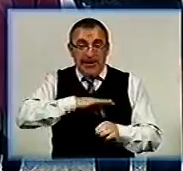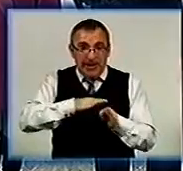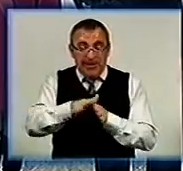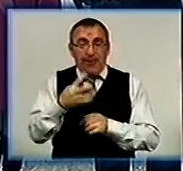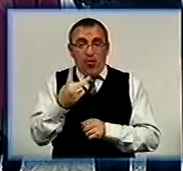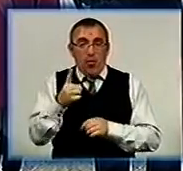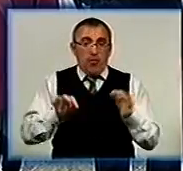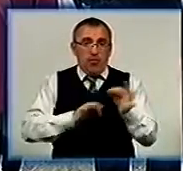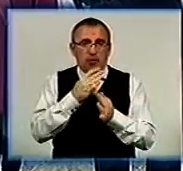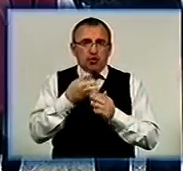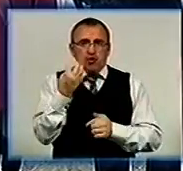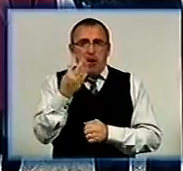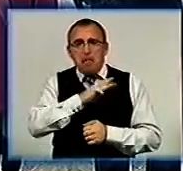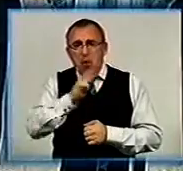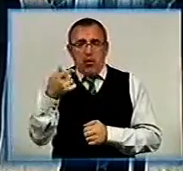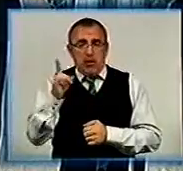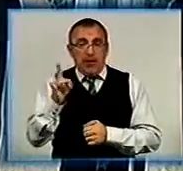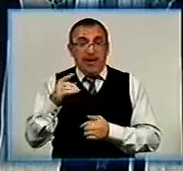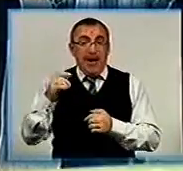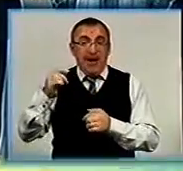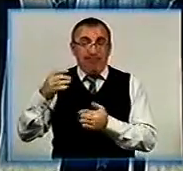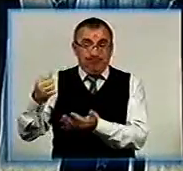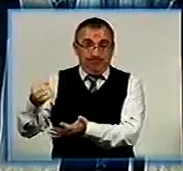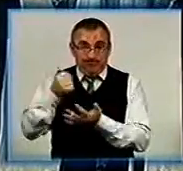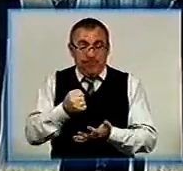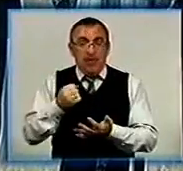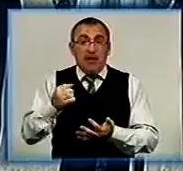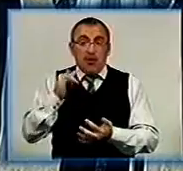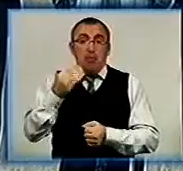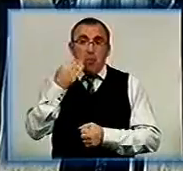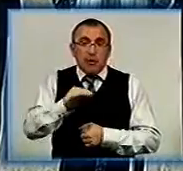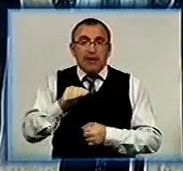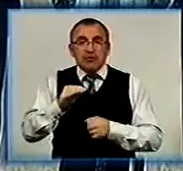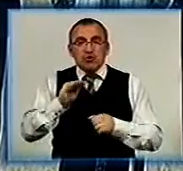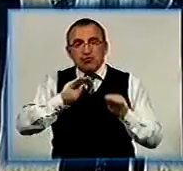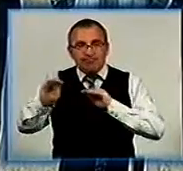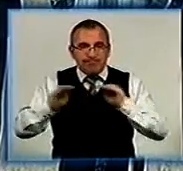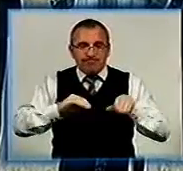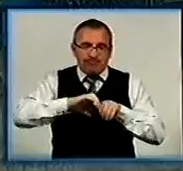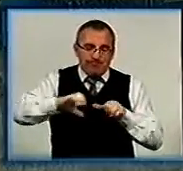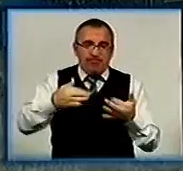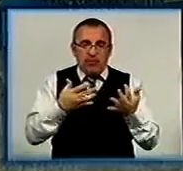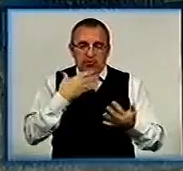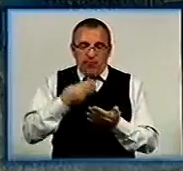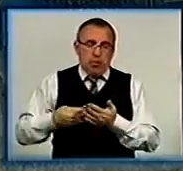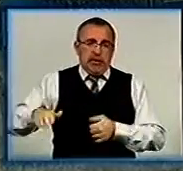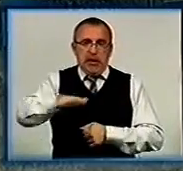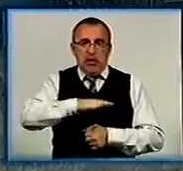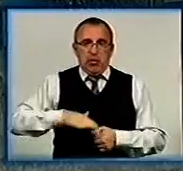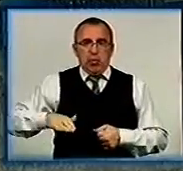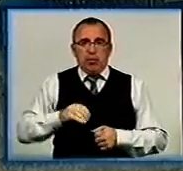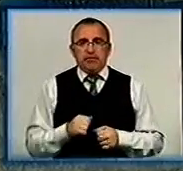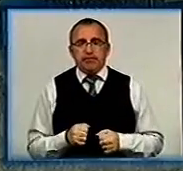загальну суму 14 млн грн. На ці гранти сільські громади поліпшують соціальну інфраструктуру на своїх територіях. Ольга Слєрук, Анатолій